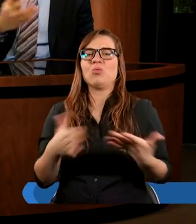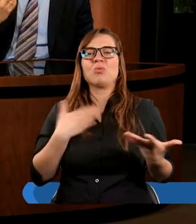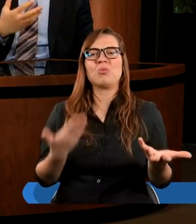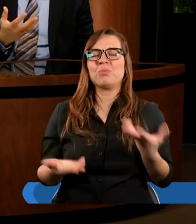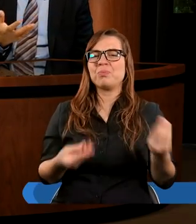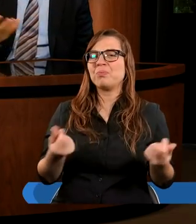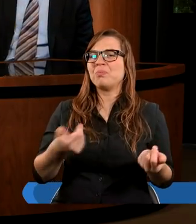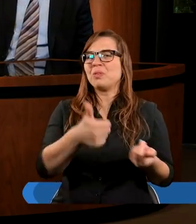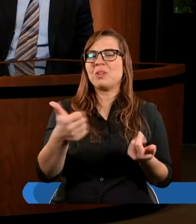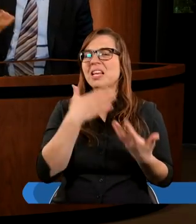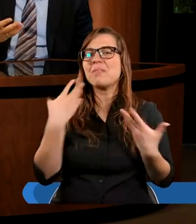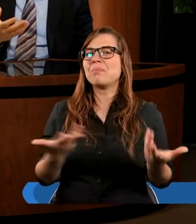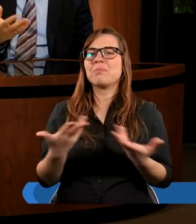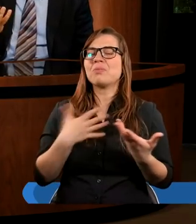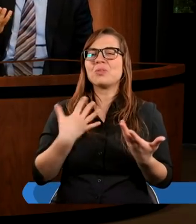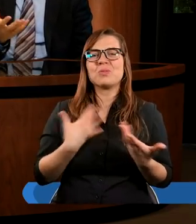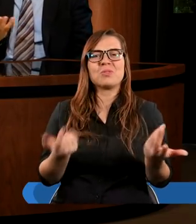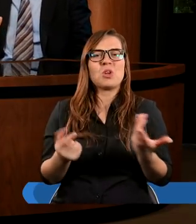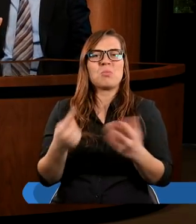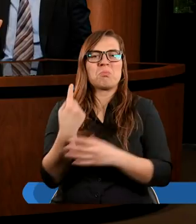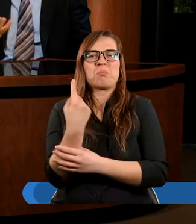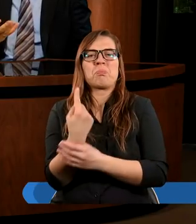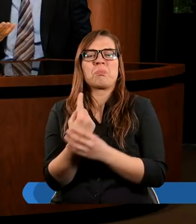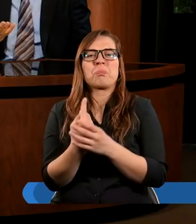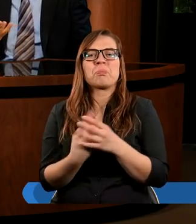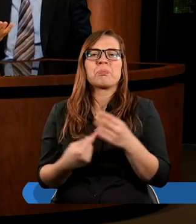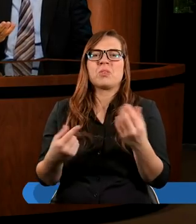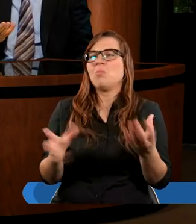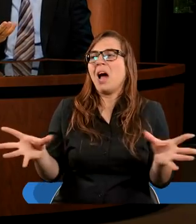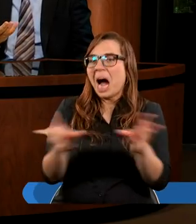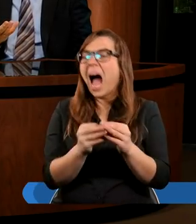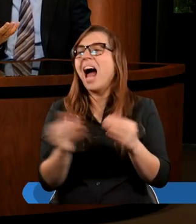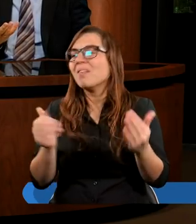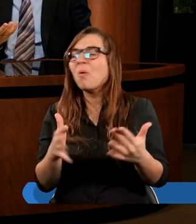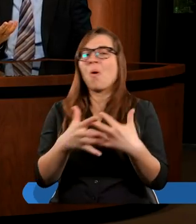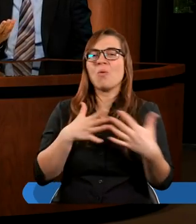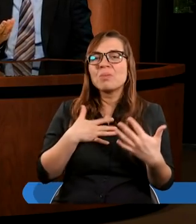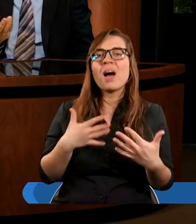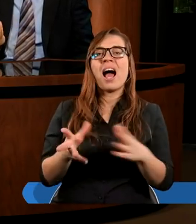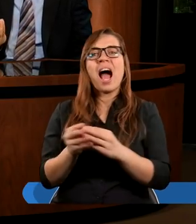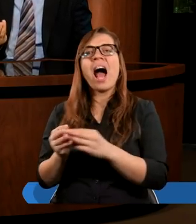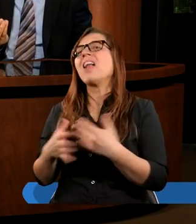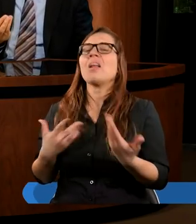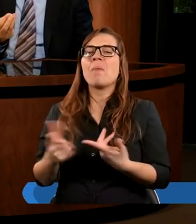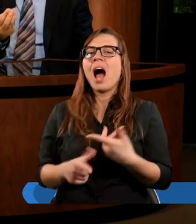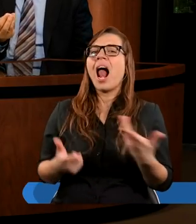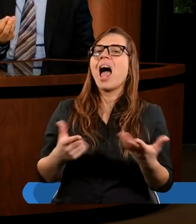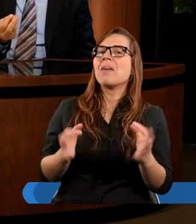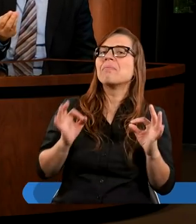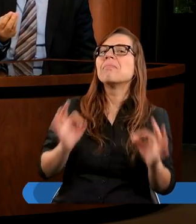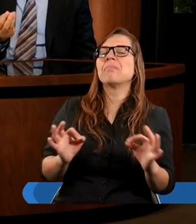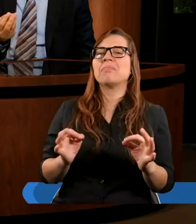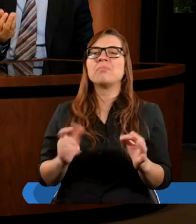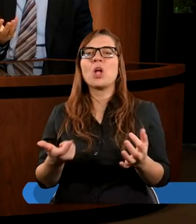nie jest w tej wspólnocie, w zasadzie to jest, możemy być razem, ale to nie spełnia ten pierwotny cel, do którego